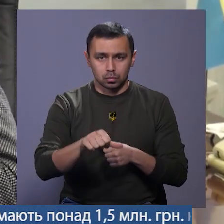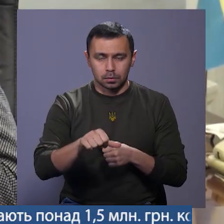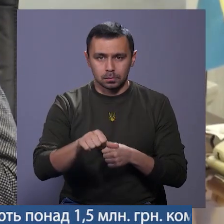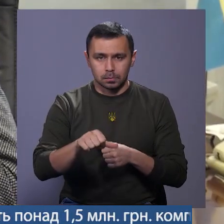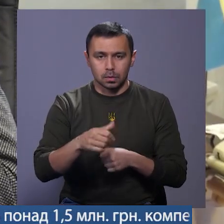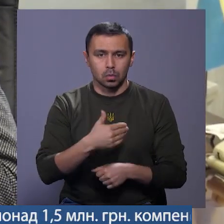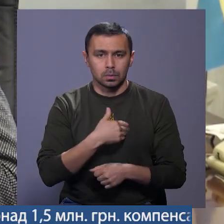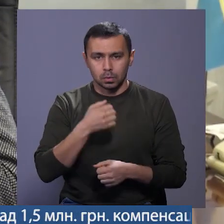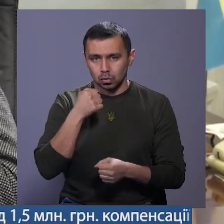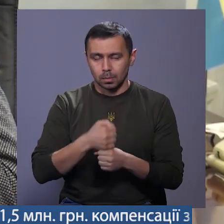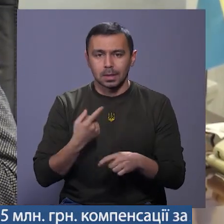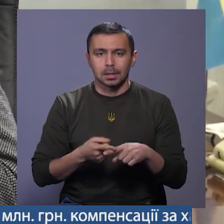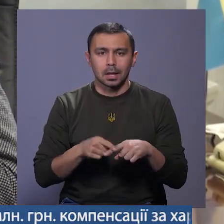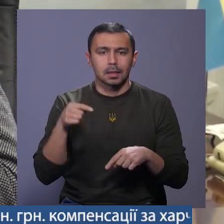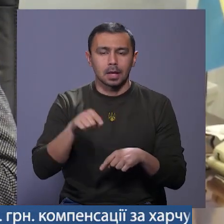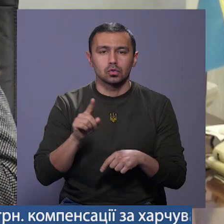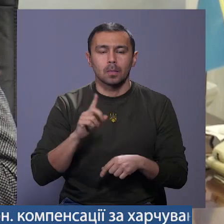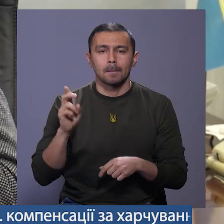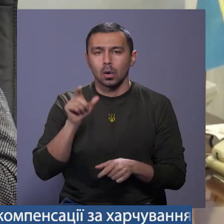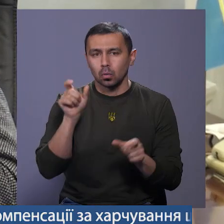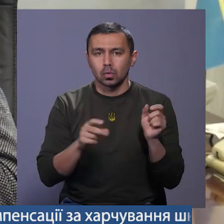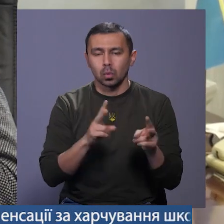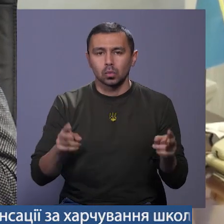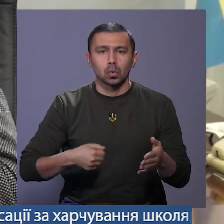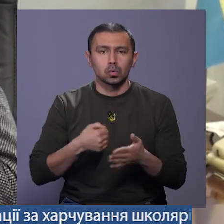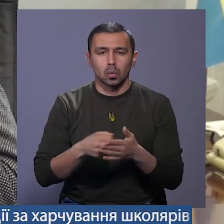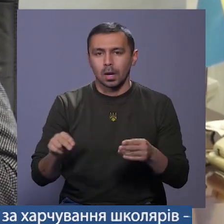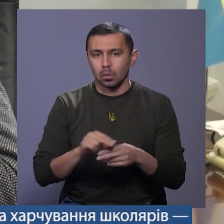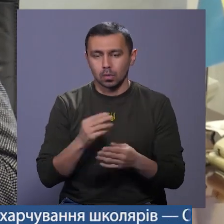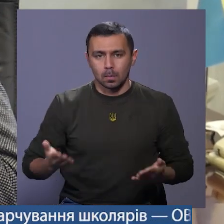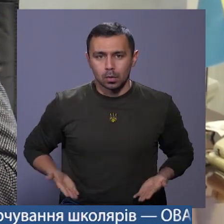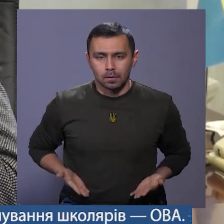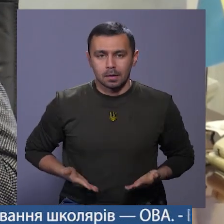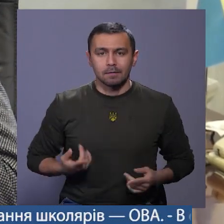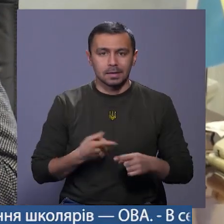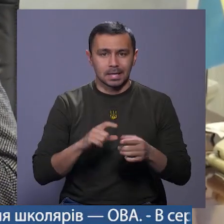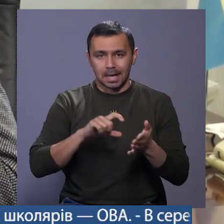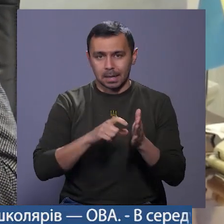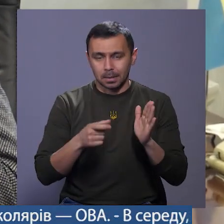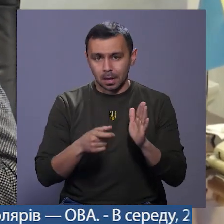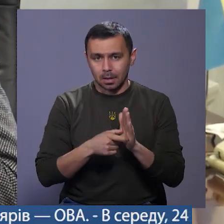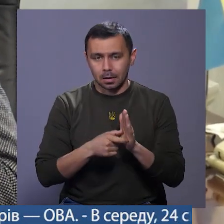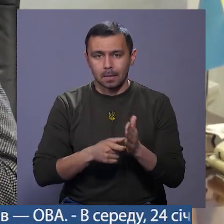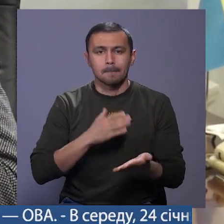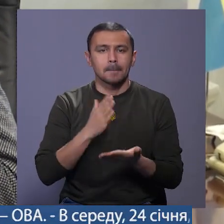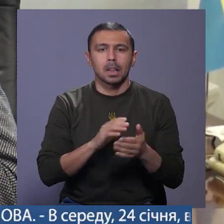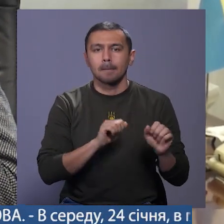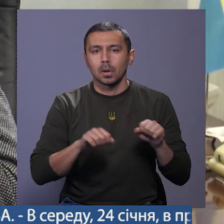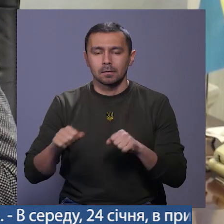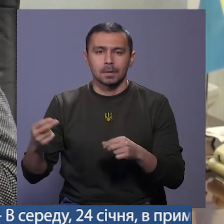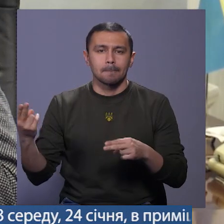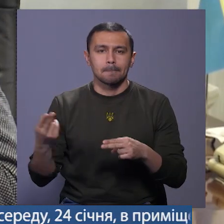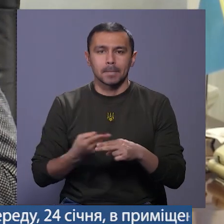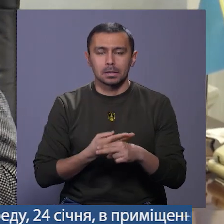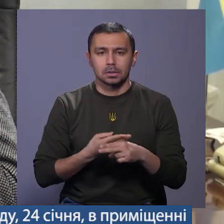хочемо зробити, це те, щоб люди, які до ремонту проживали в цих кімнатах, мали можливість без